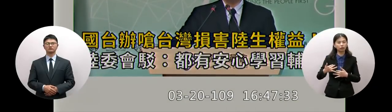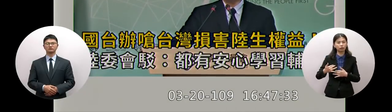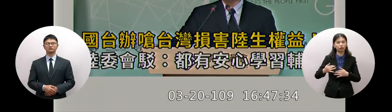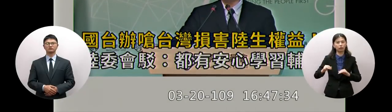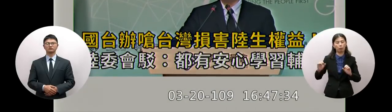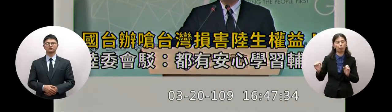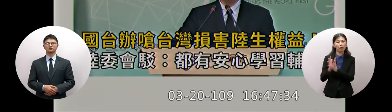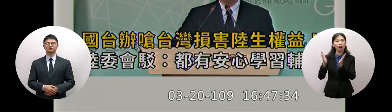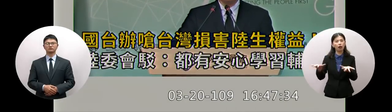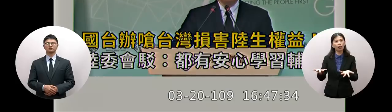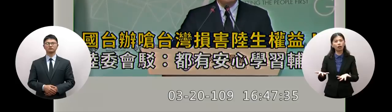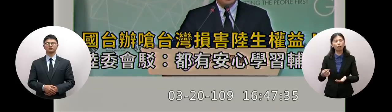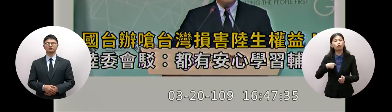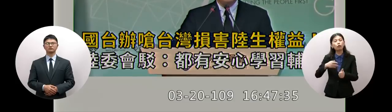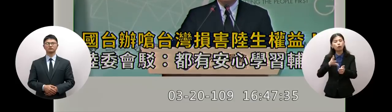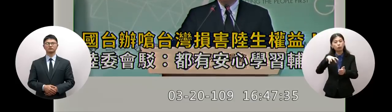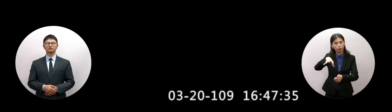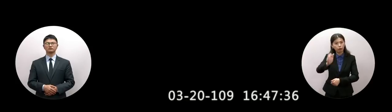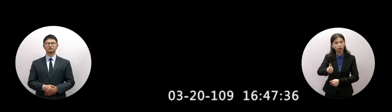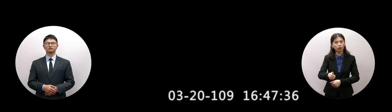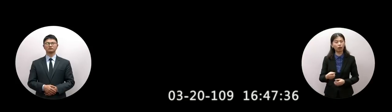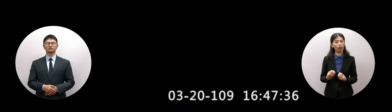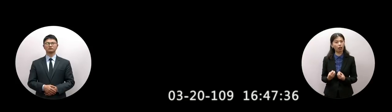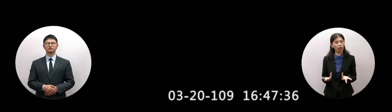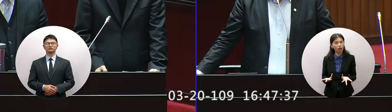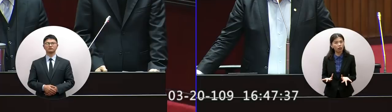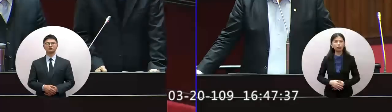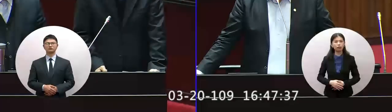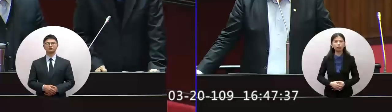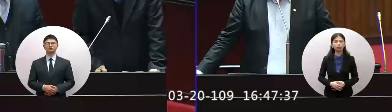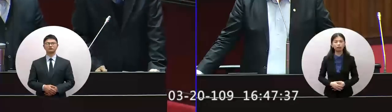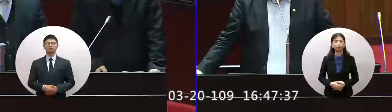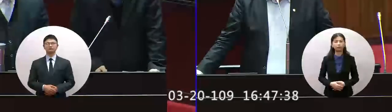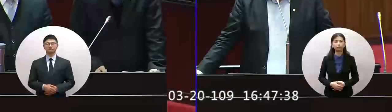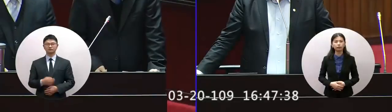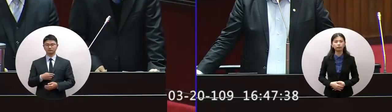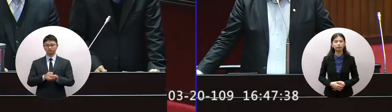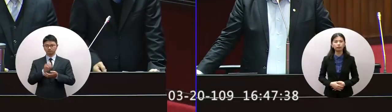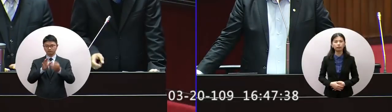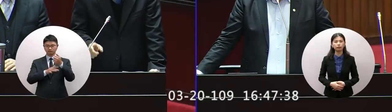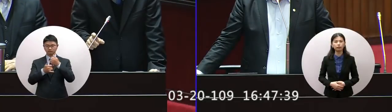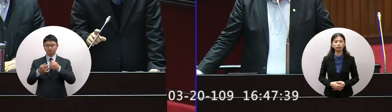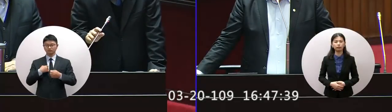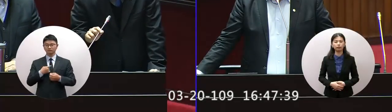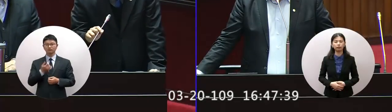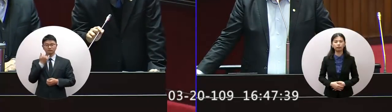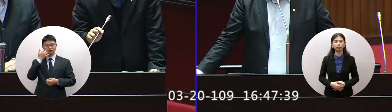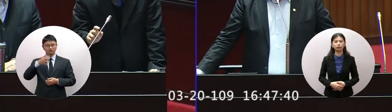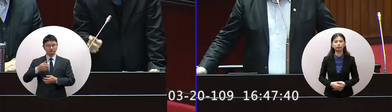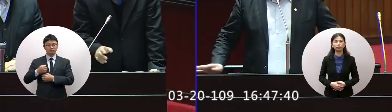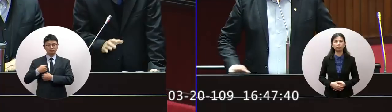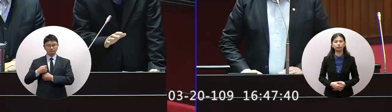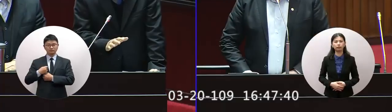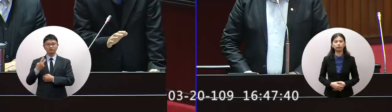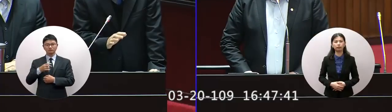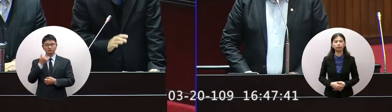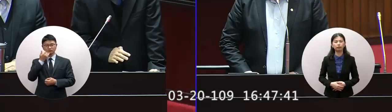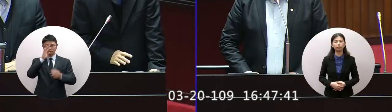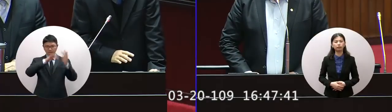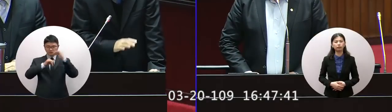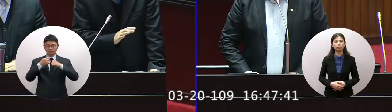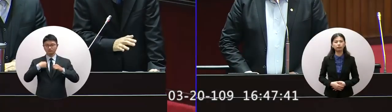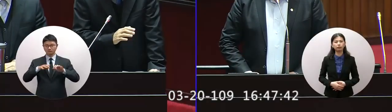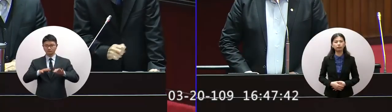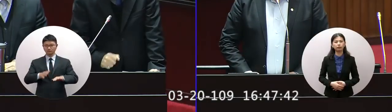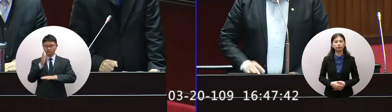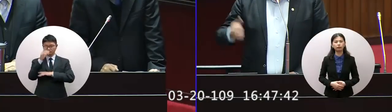突我請問一下我們部長這個怎麼辦各位委員報告我們海軍艇海巡這是現在目前